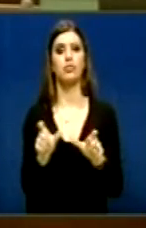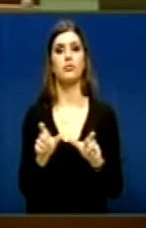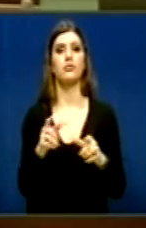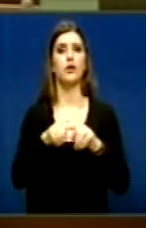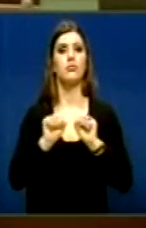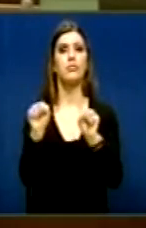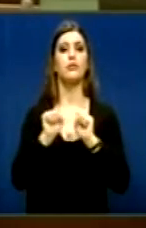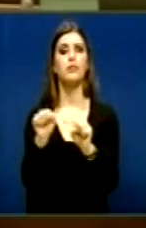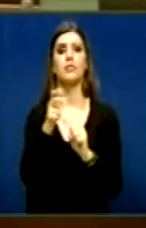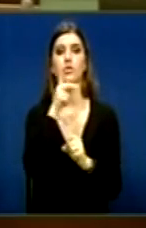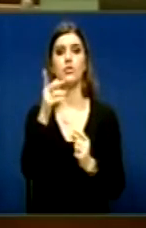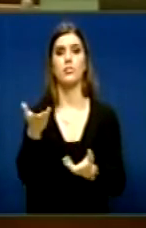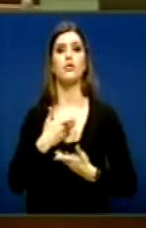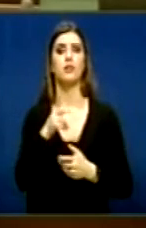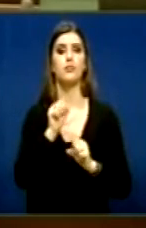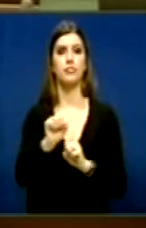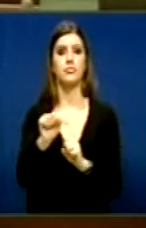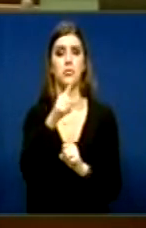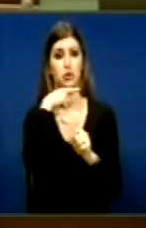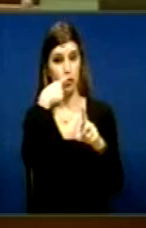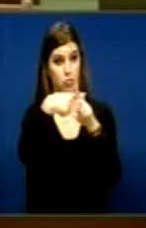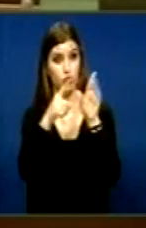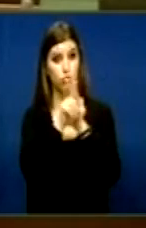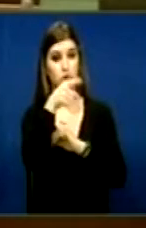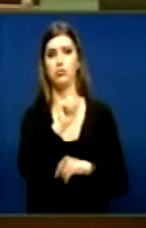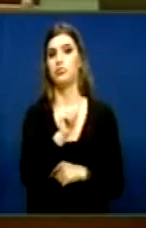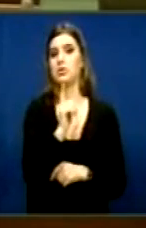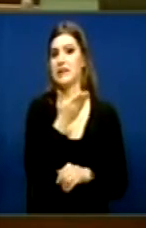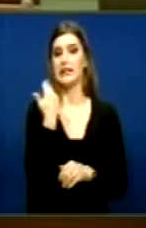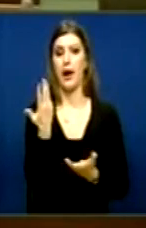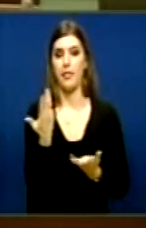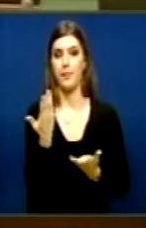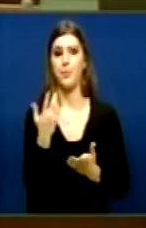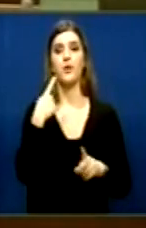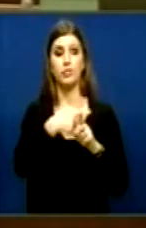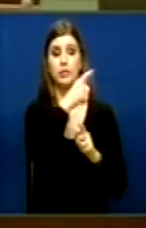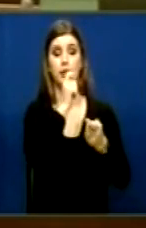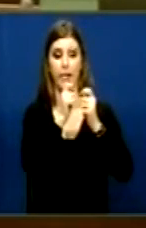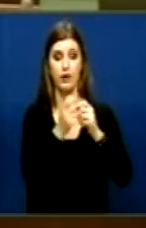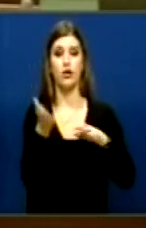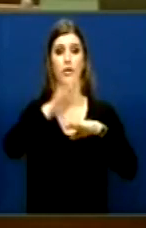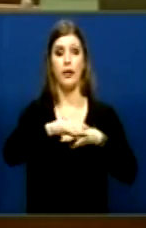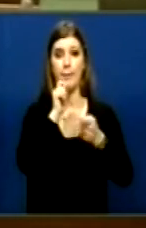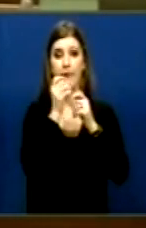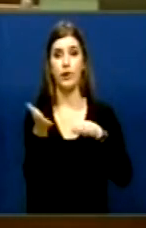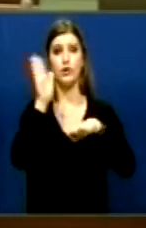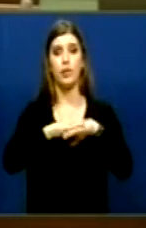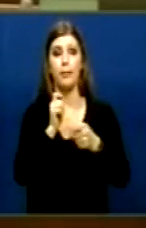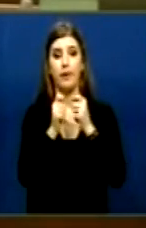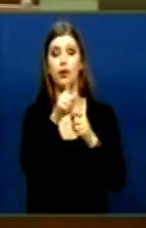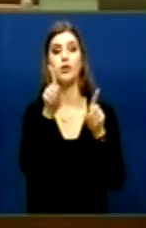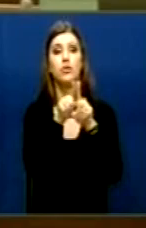suksesi Po me ndoj që duhet të përmendët Marveshëja në bi marveshë Për shkak se kjo e reflekton një farë mënyre